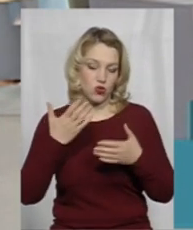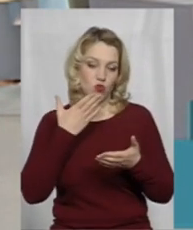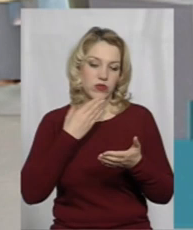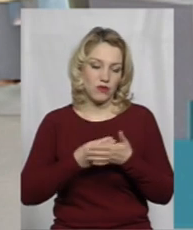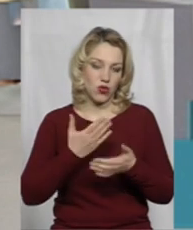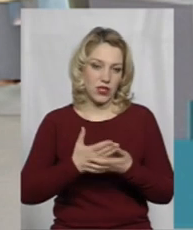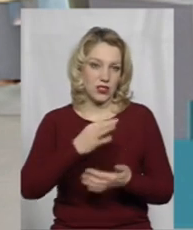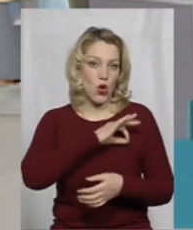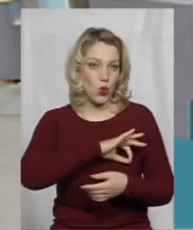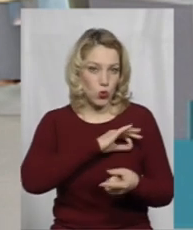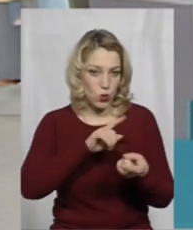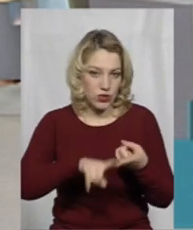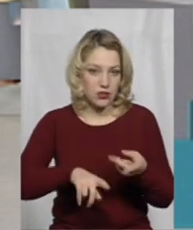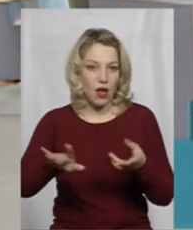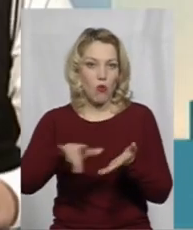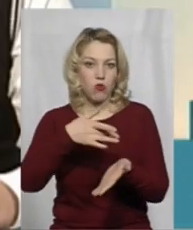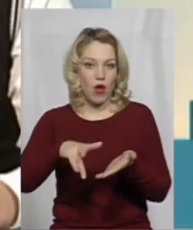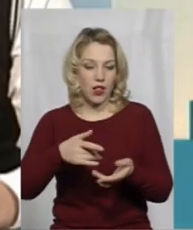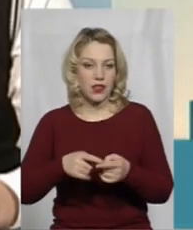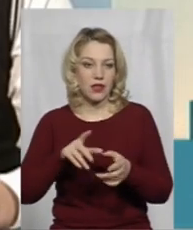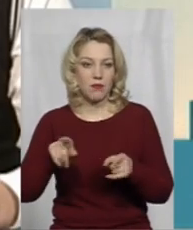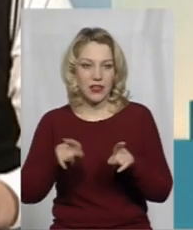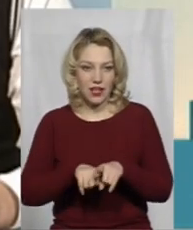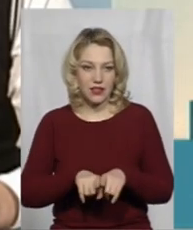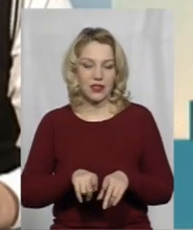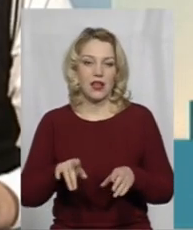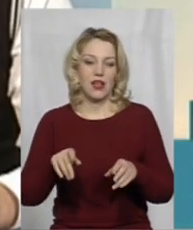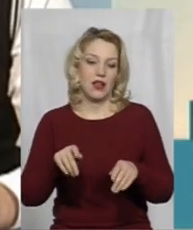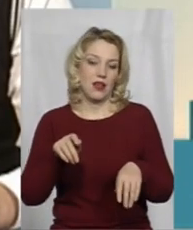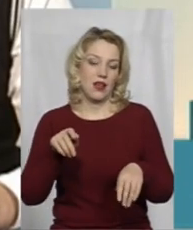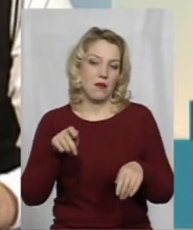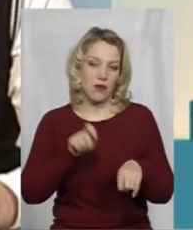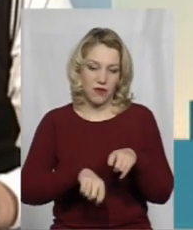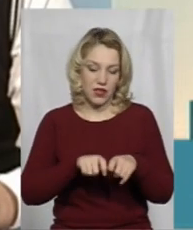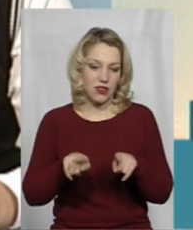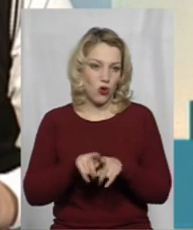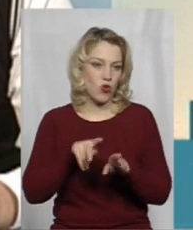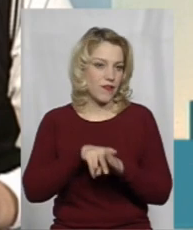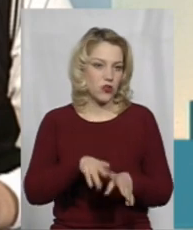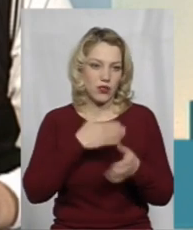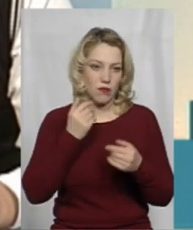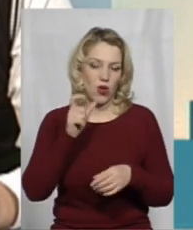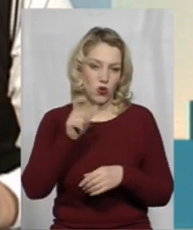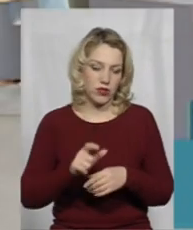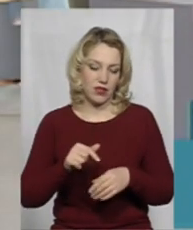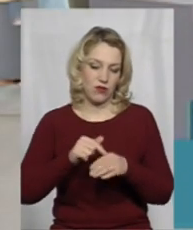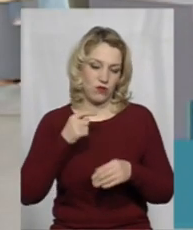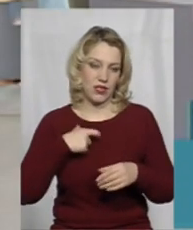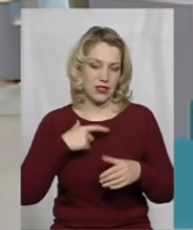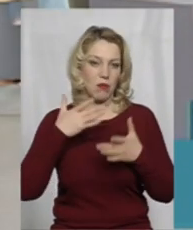юрист, в нас є свій бухгалтер, і при цих перевірках вже такого навантаження немає. І людина комфортніше себе відчуває.